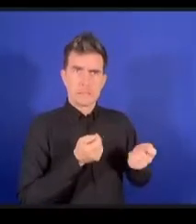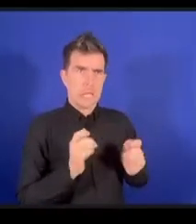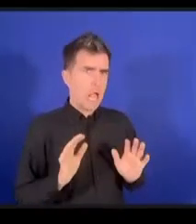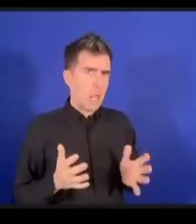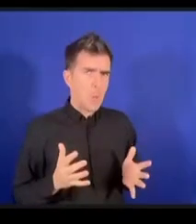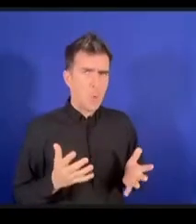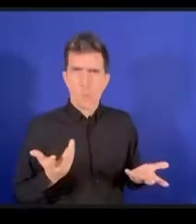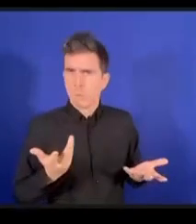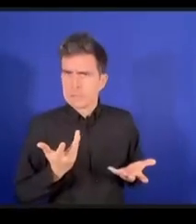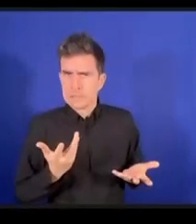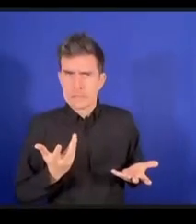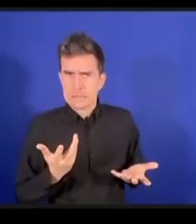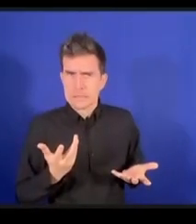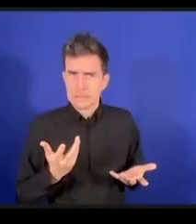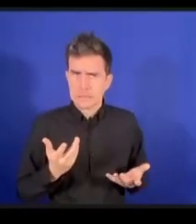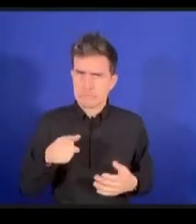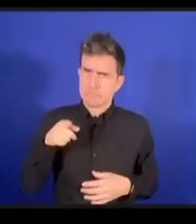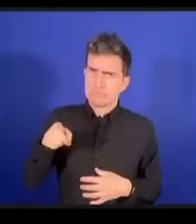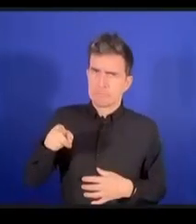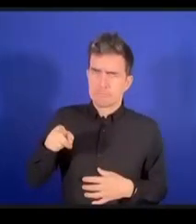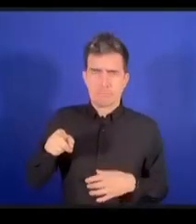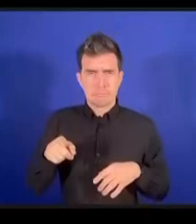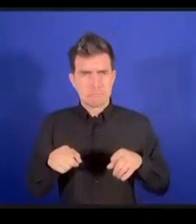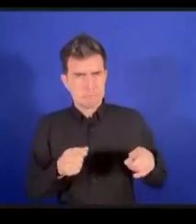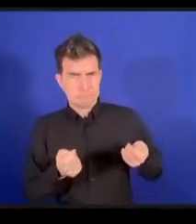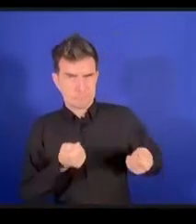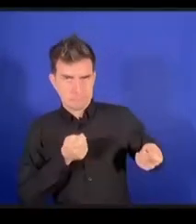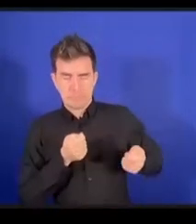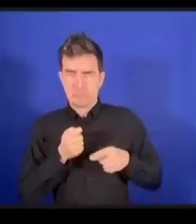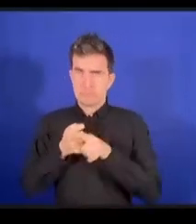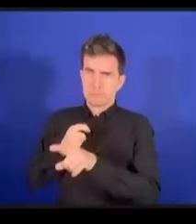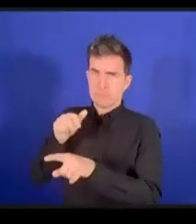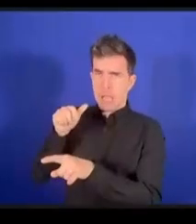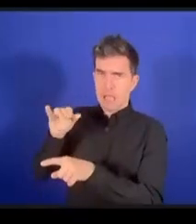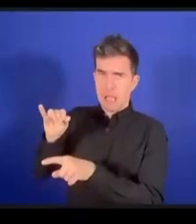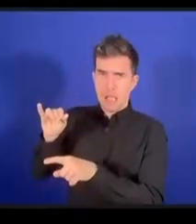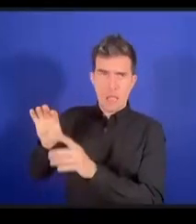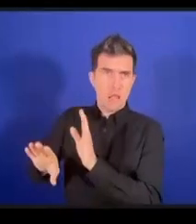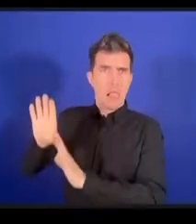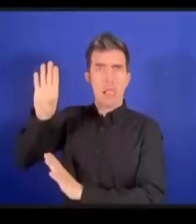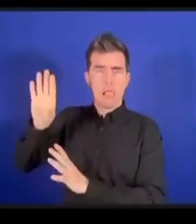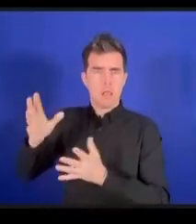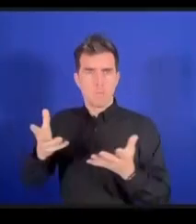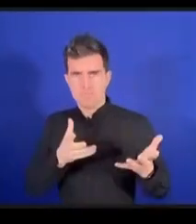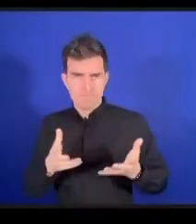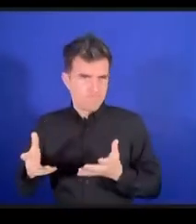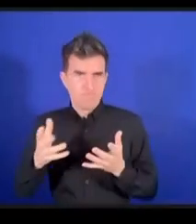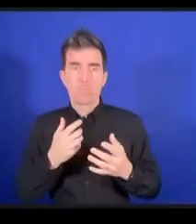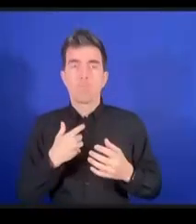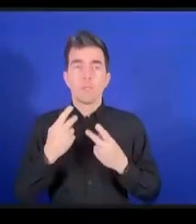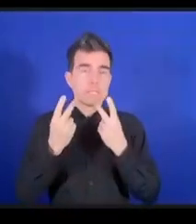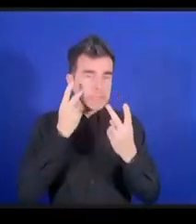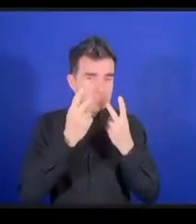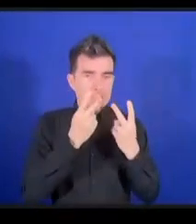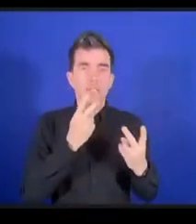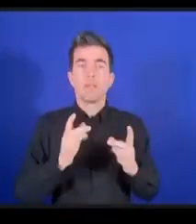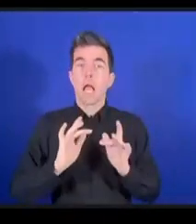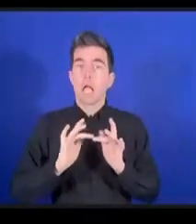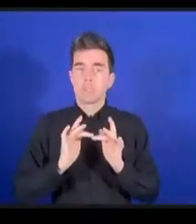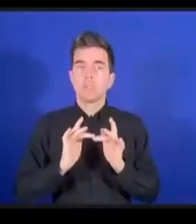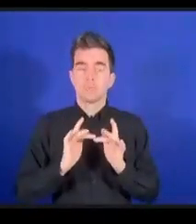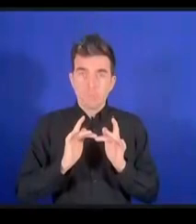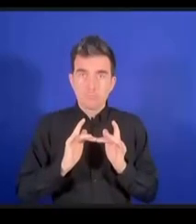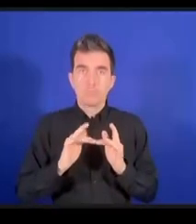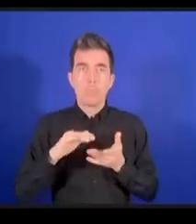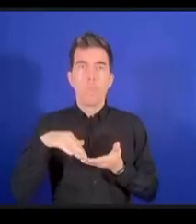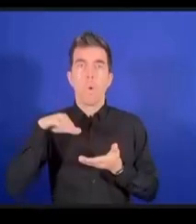Nous avons vu des poussées d'intérêts pour l'intelligence artificielle parce qu'il y a